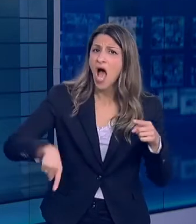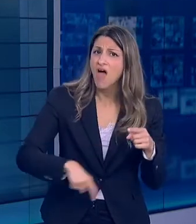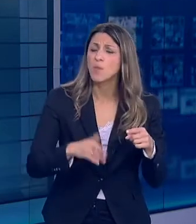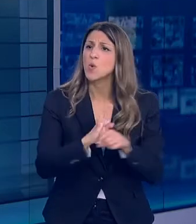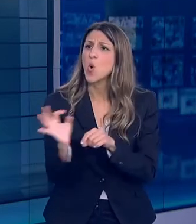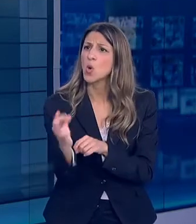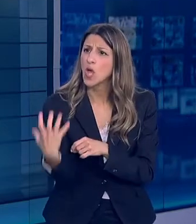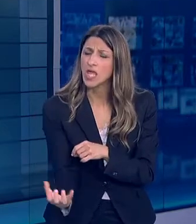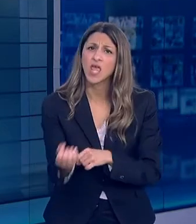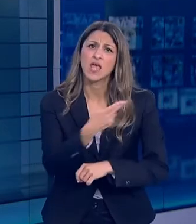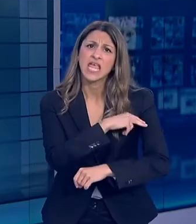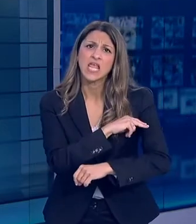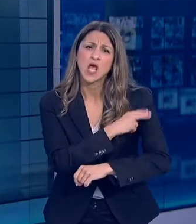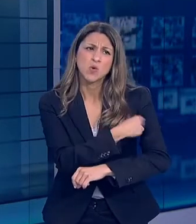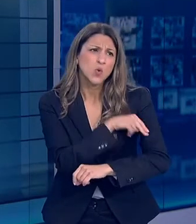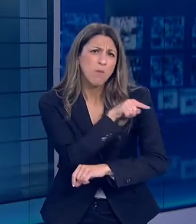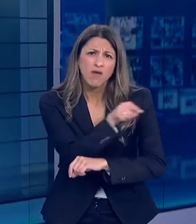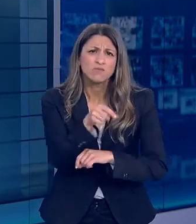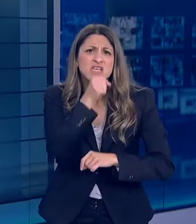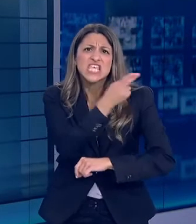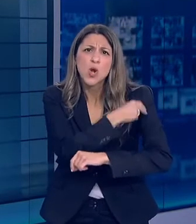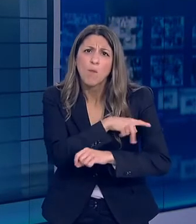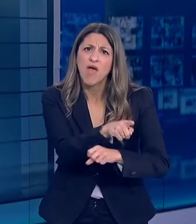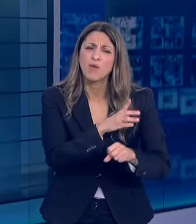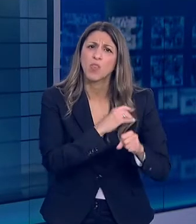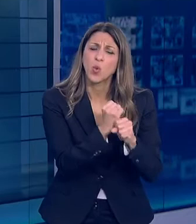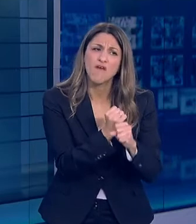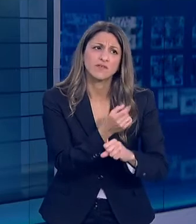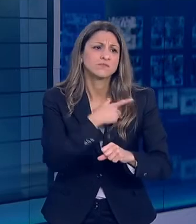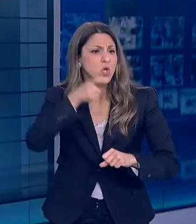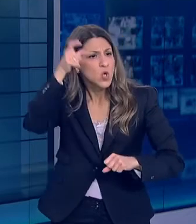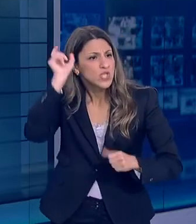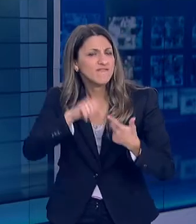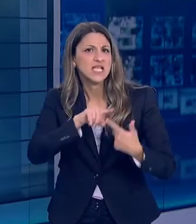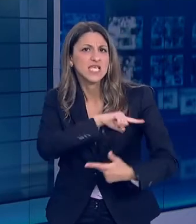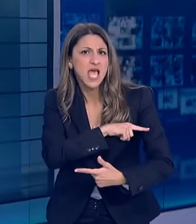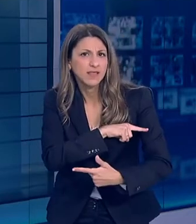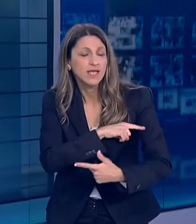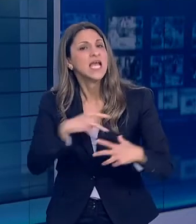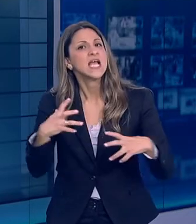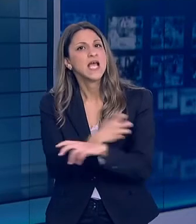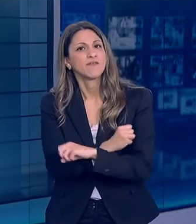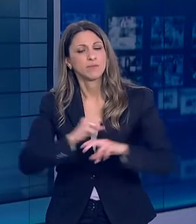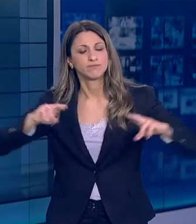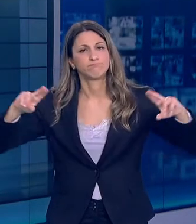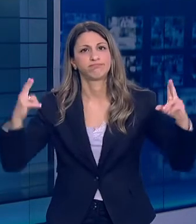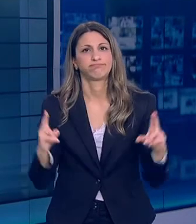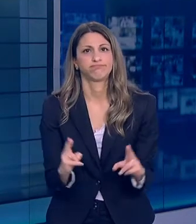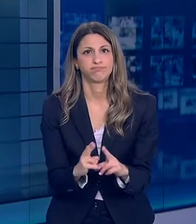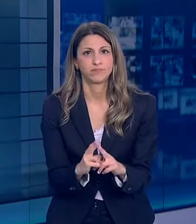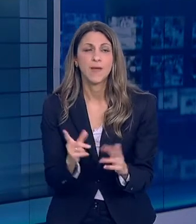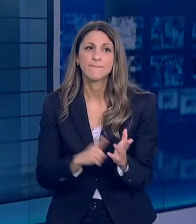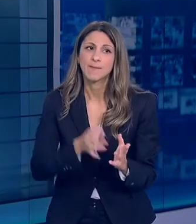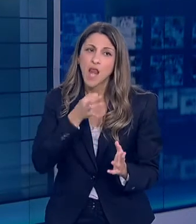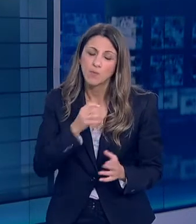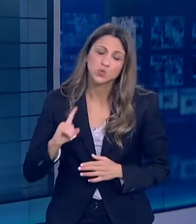στα νοσοκομεία και στην κοινότητα Αντέξαμε Όλοι μαζί σε αυτή την πρώτη φάση περιορίσαμε τη μετάδοση του ιού Σχαρητήρια